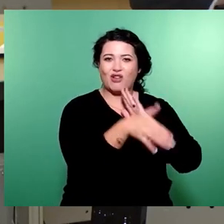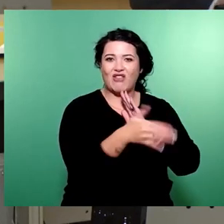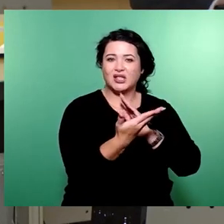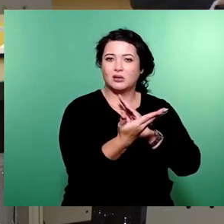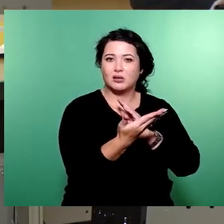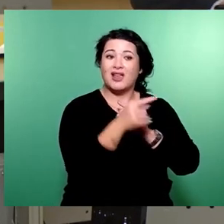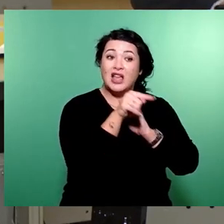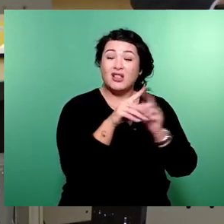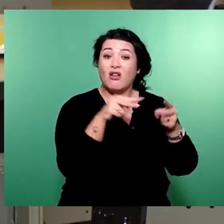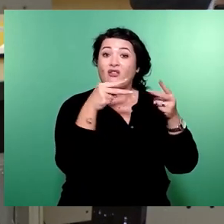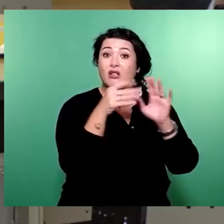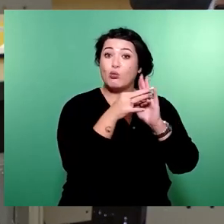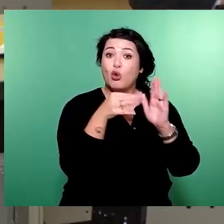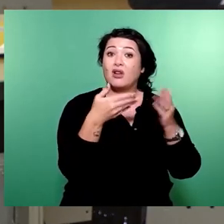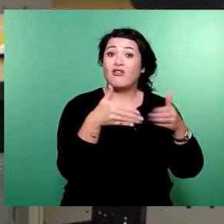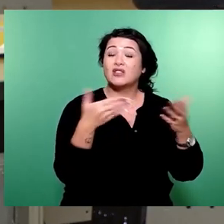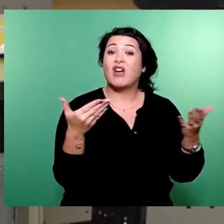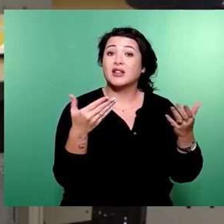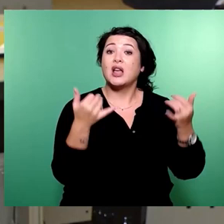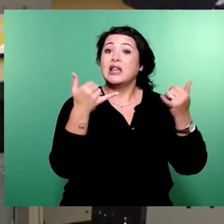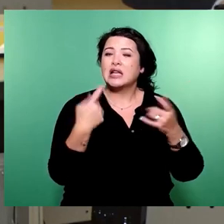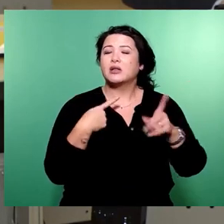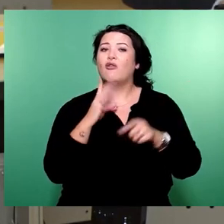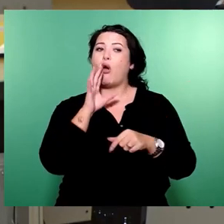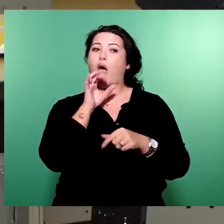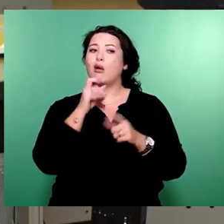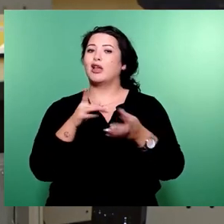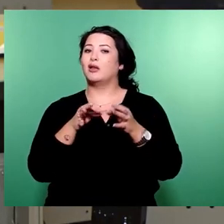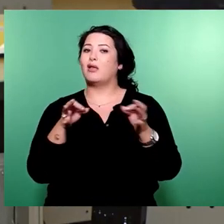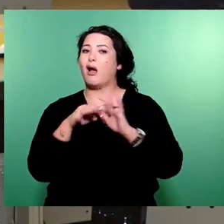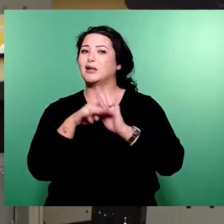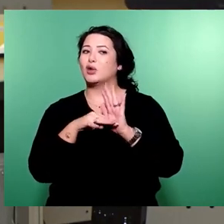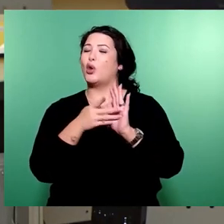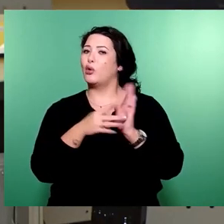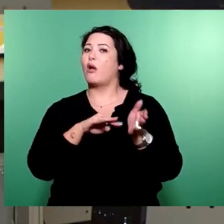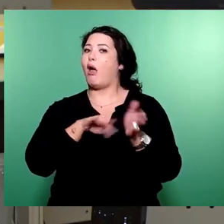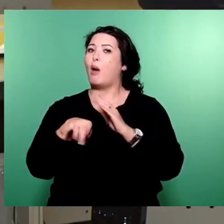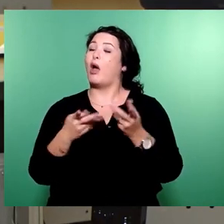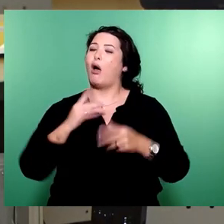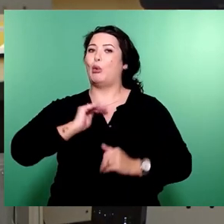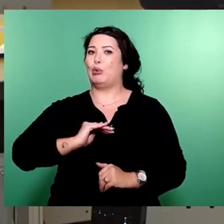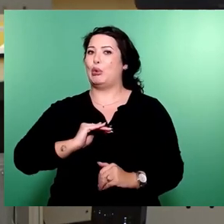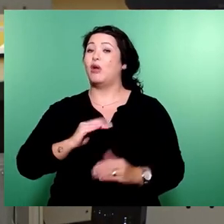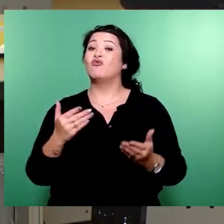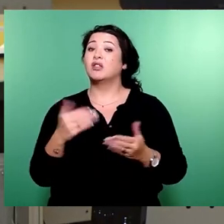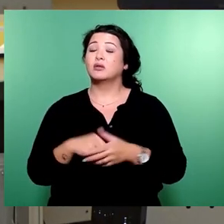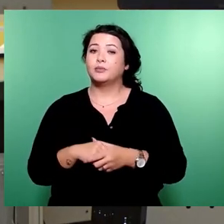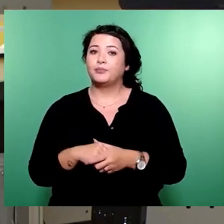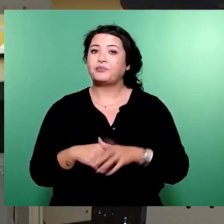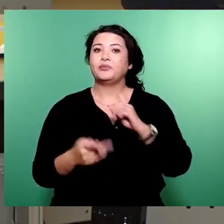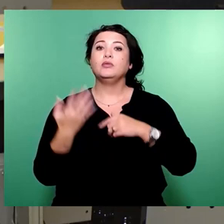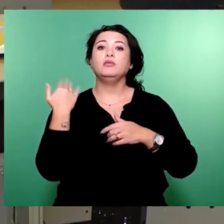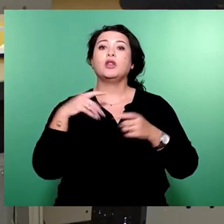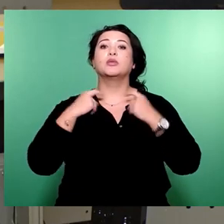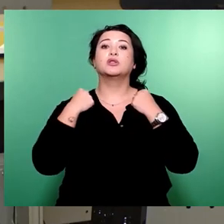in diesem Antrag, der heute klammheimlich jetzt von der Tagesordnung Gott sei Dank verschwunden ist, war der Punkt, der Oberbürgermeister